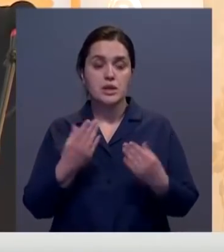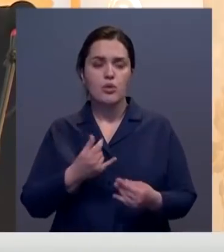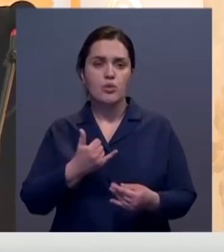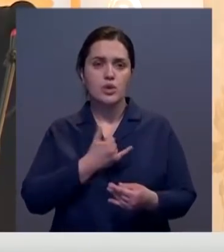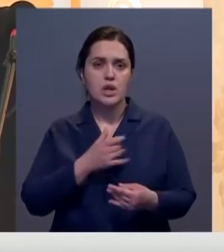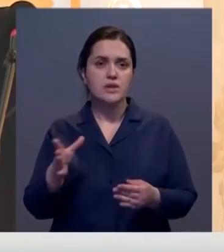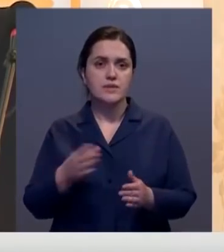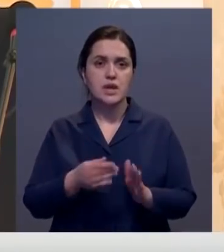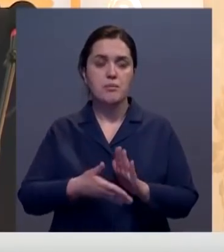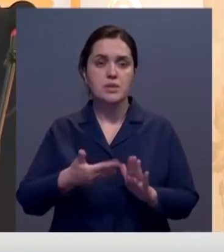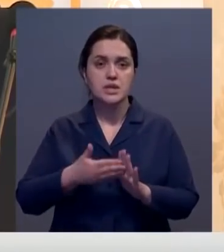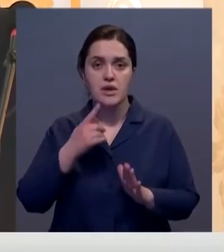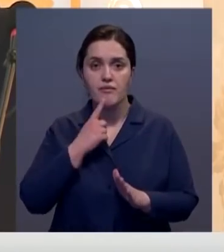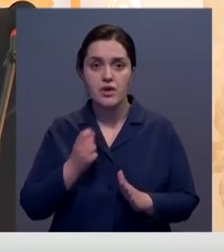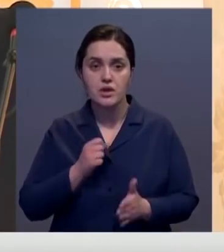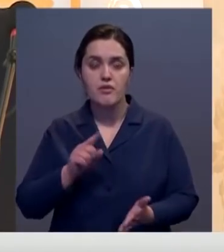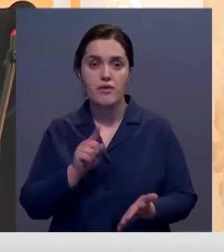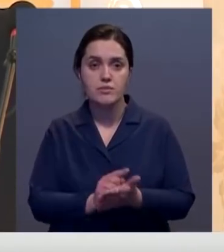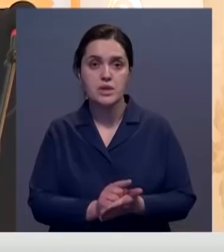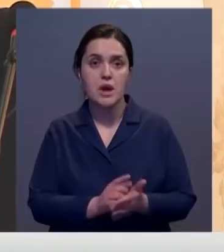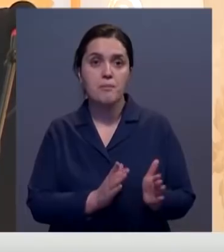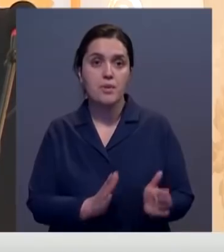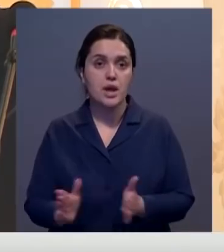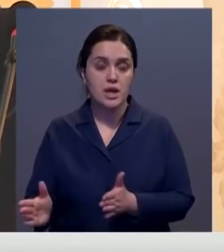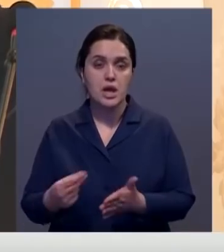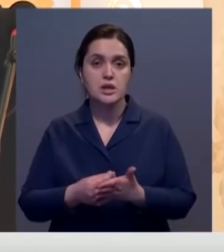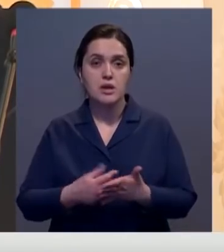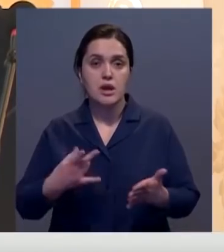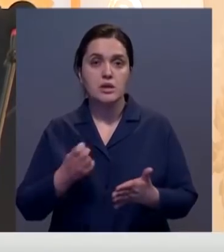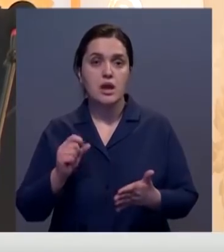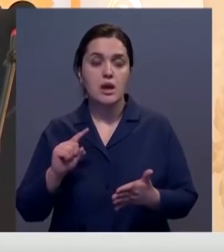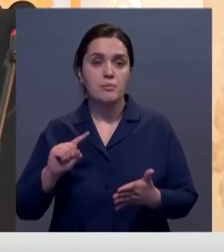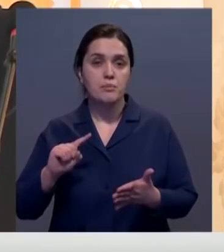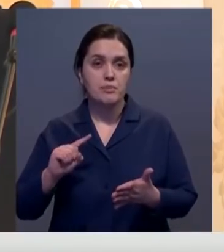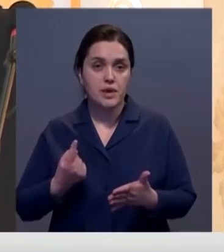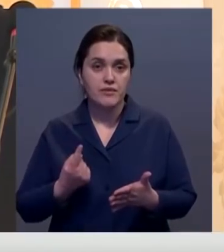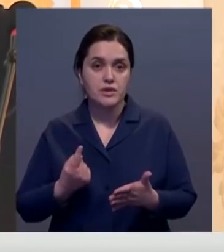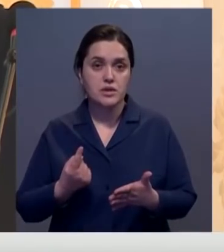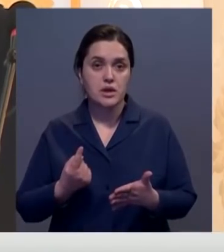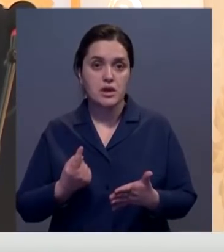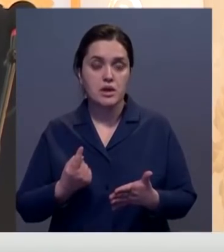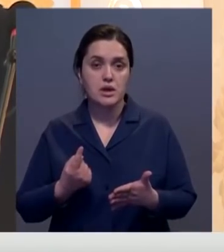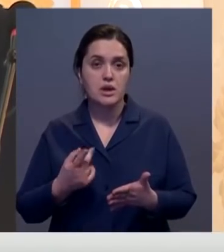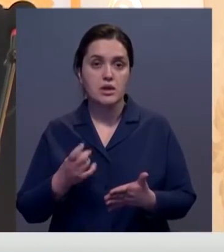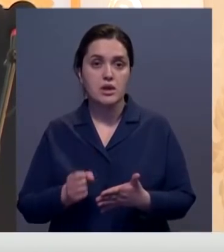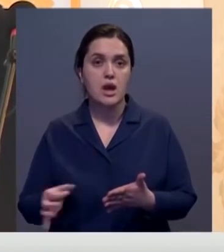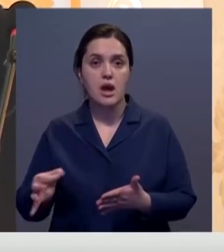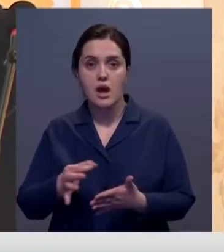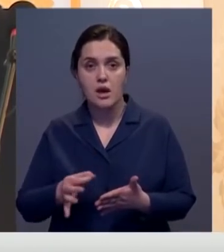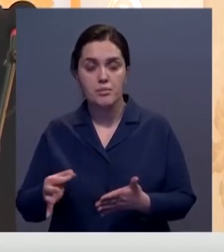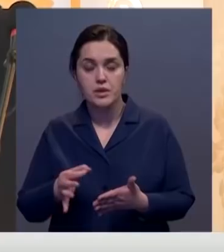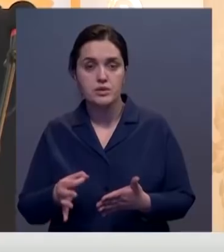все призывники в обязательном порядке. Они проходят тестирование на первичных пунктах призывных и на областном